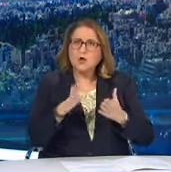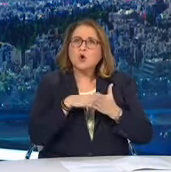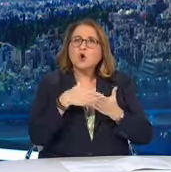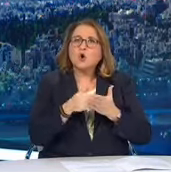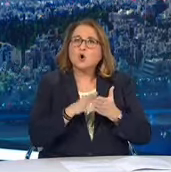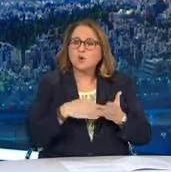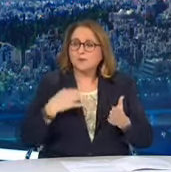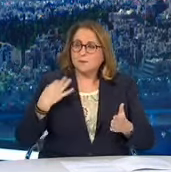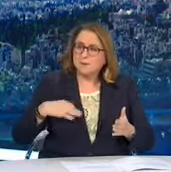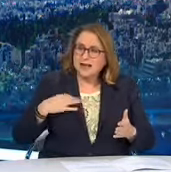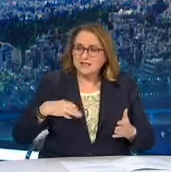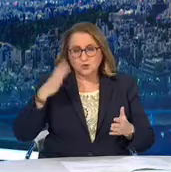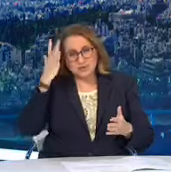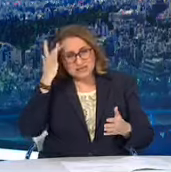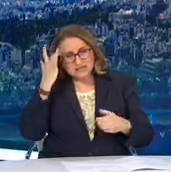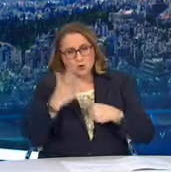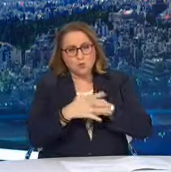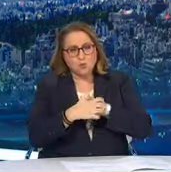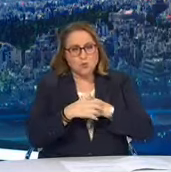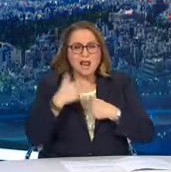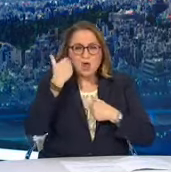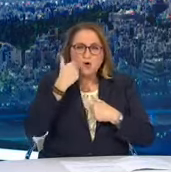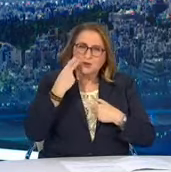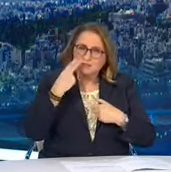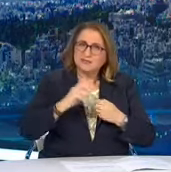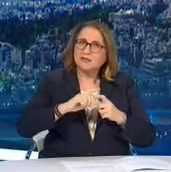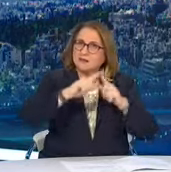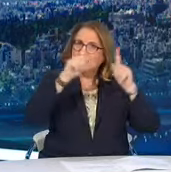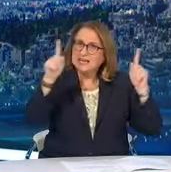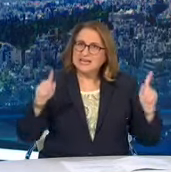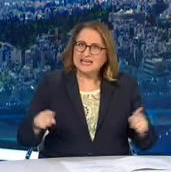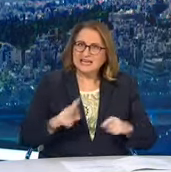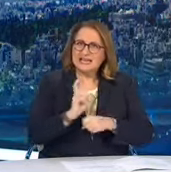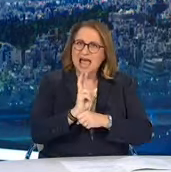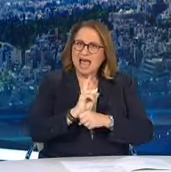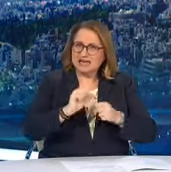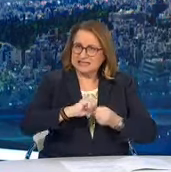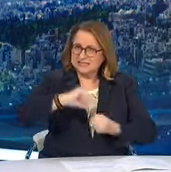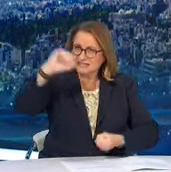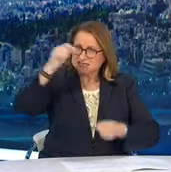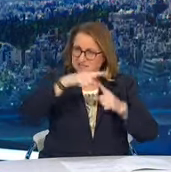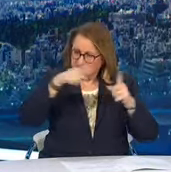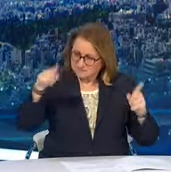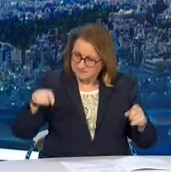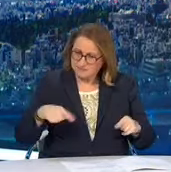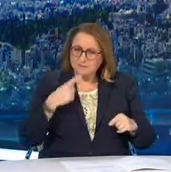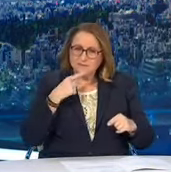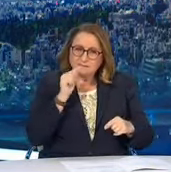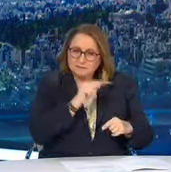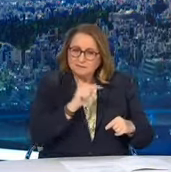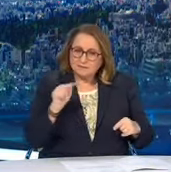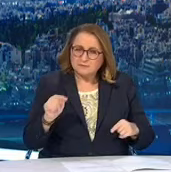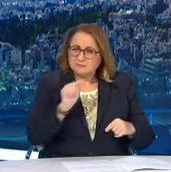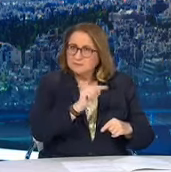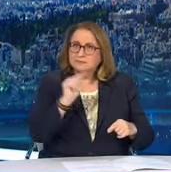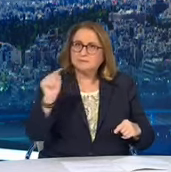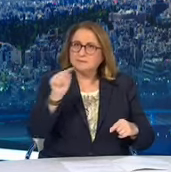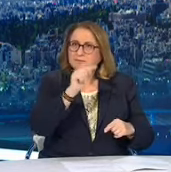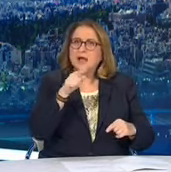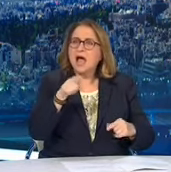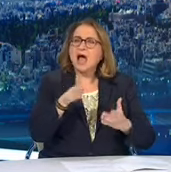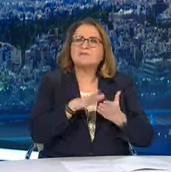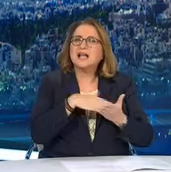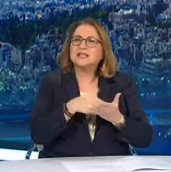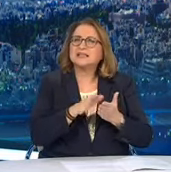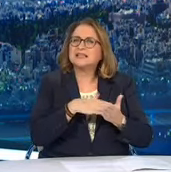το πράσινο, το κίτρινο, το πρωτοκαλί και το κόκκινο, με προοδευτικά αυξανόμενο επιδημιολογικό κίνδυνο, χρώματα τα οποία καθοδηγούνται